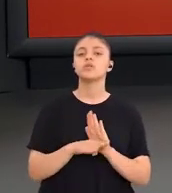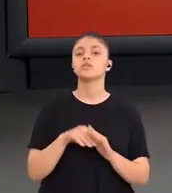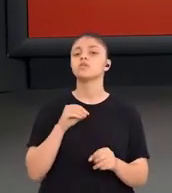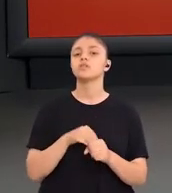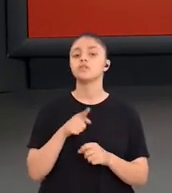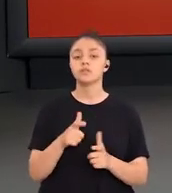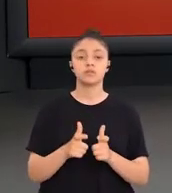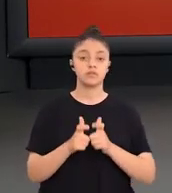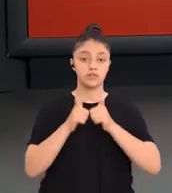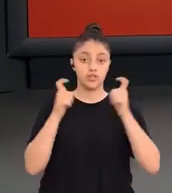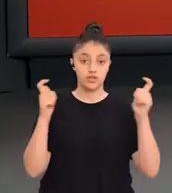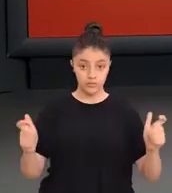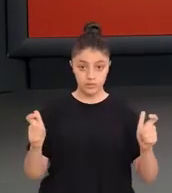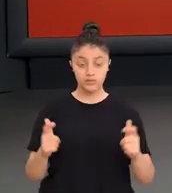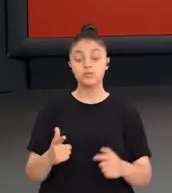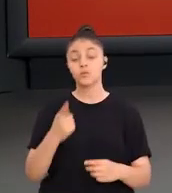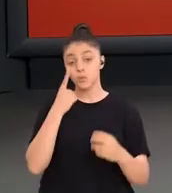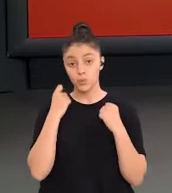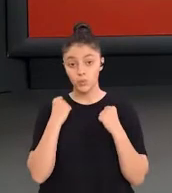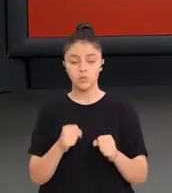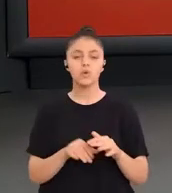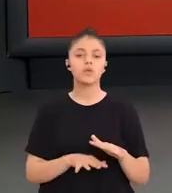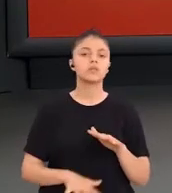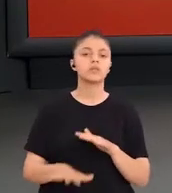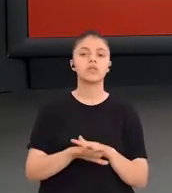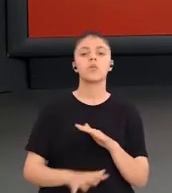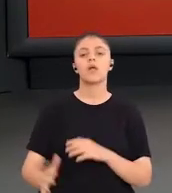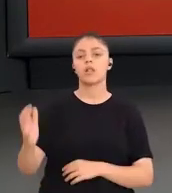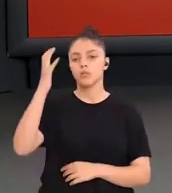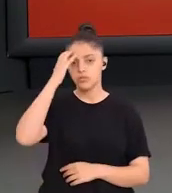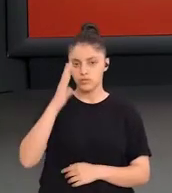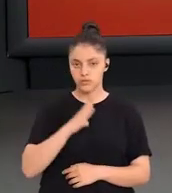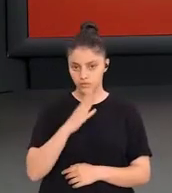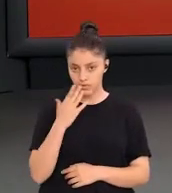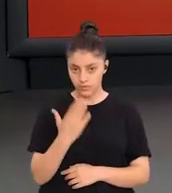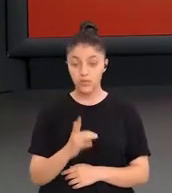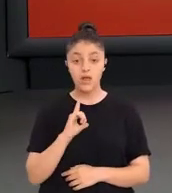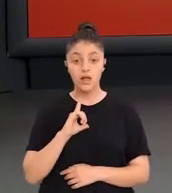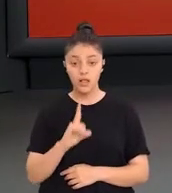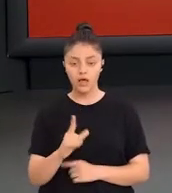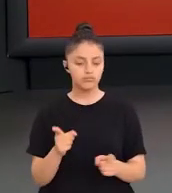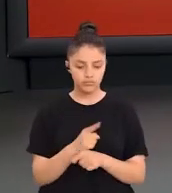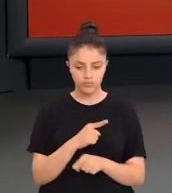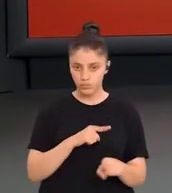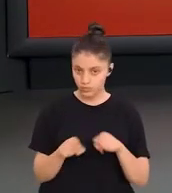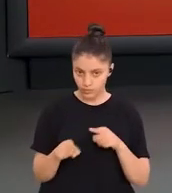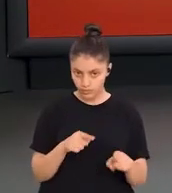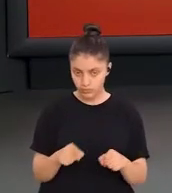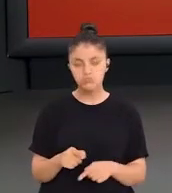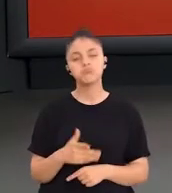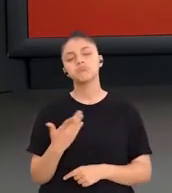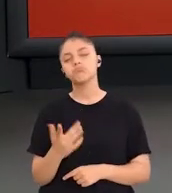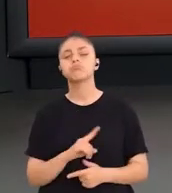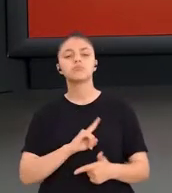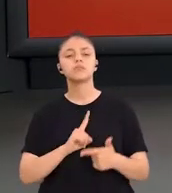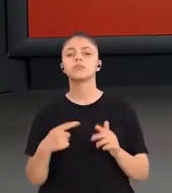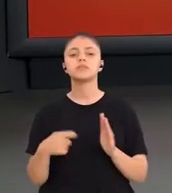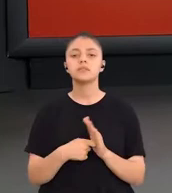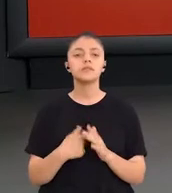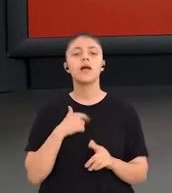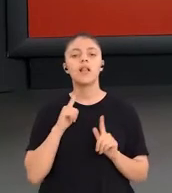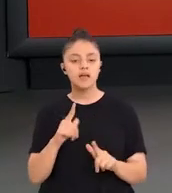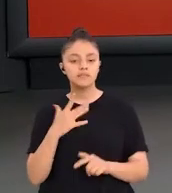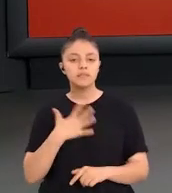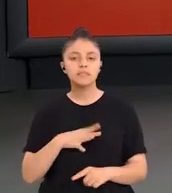programların geliştirilmesinde sağlam bir temel oluşturur. Gereksinin belirleme ya da diğer bir adıyla